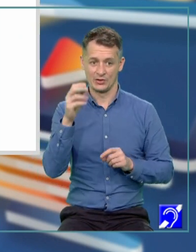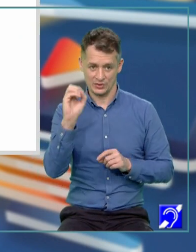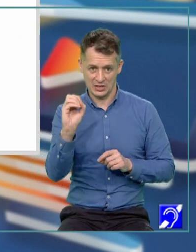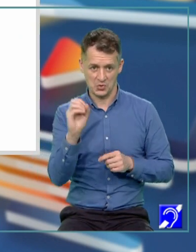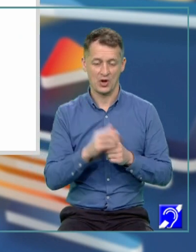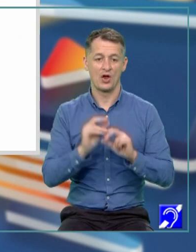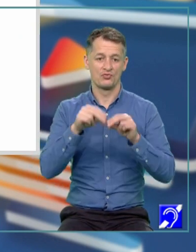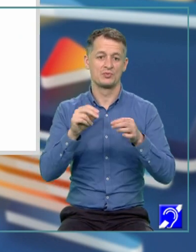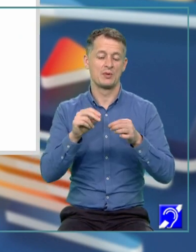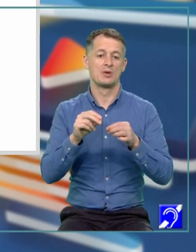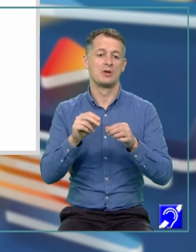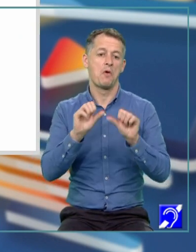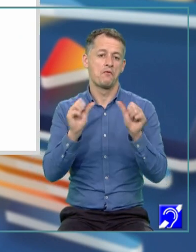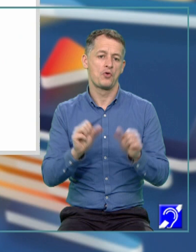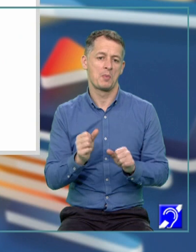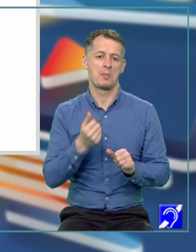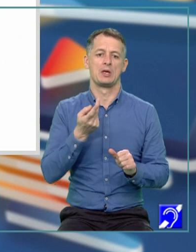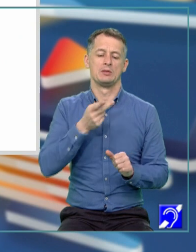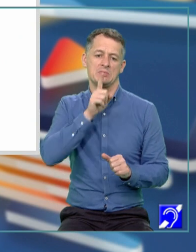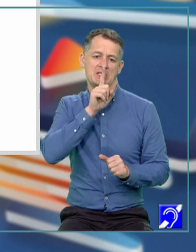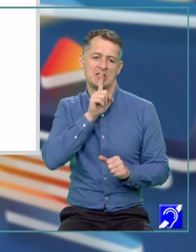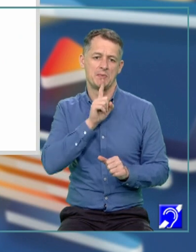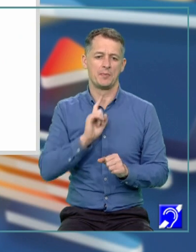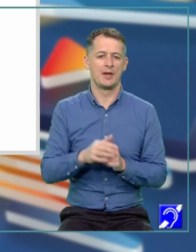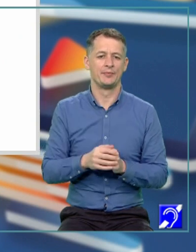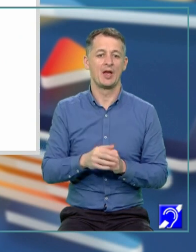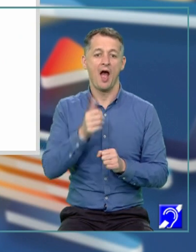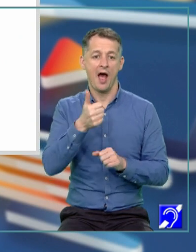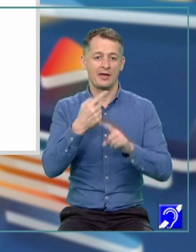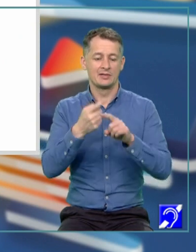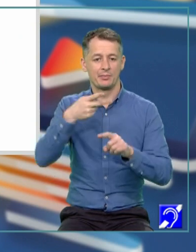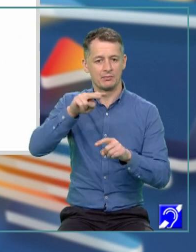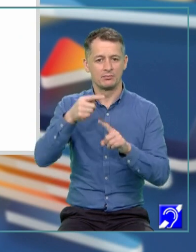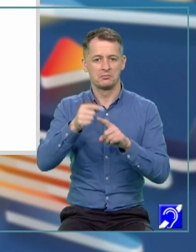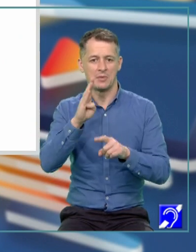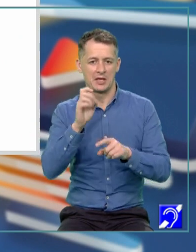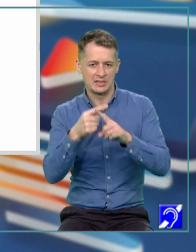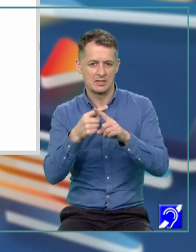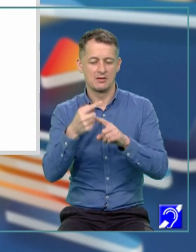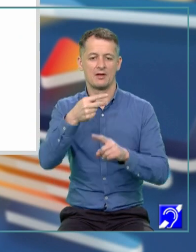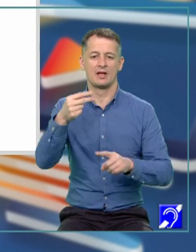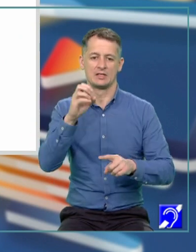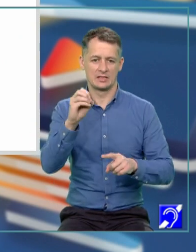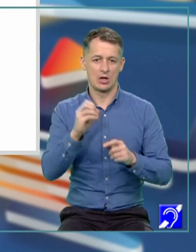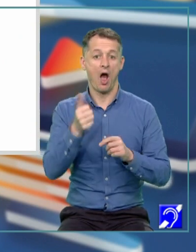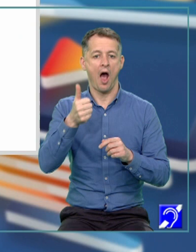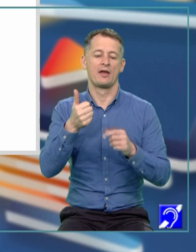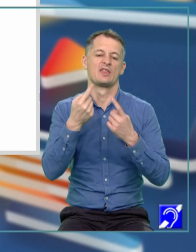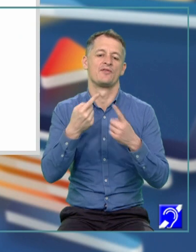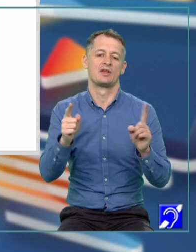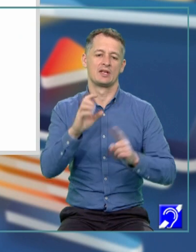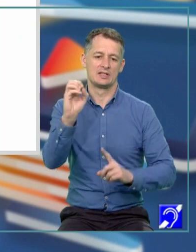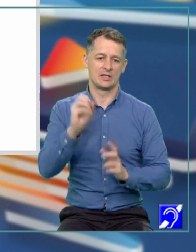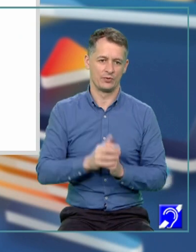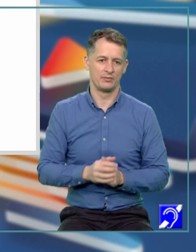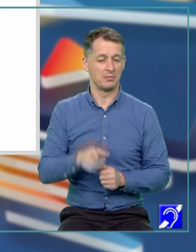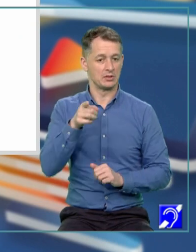ajungem la o formă mai simplă, formă particulară. AX pătrat plus BX este egal cu 0, iar A-ul este diferit de 0. Pe